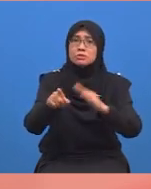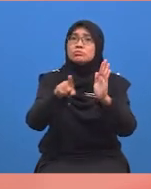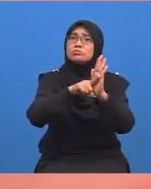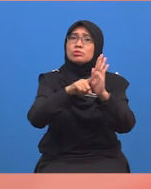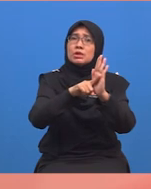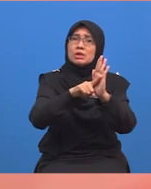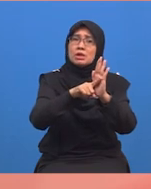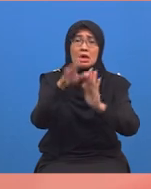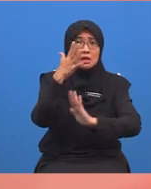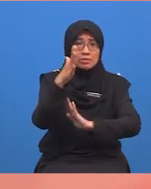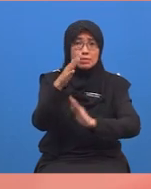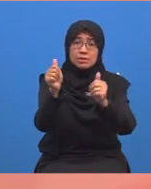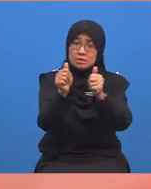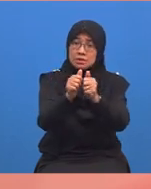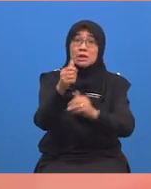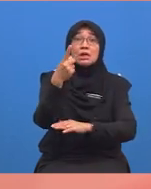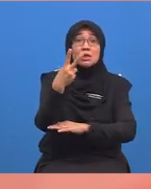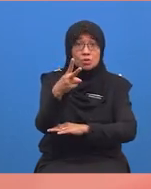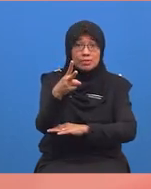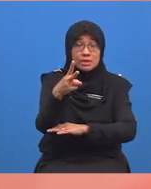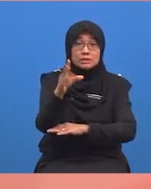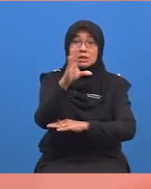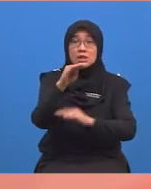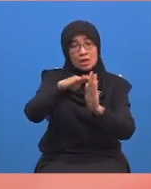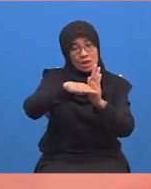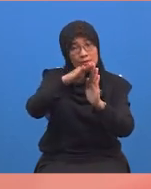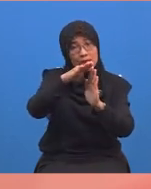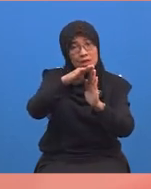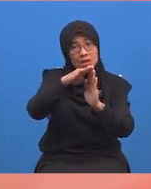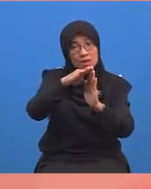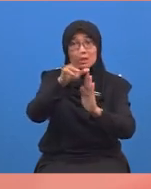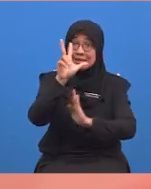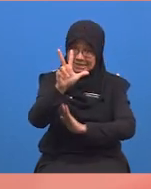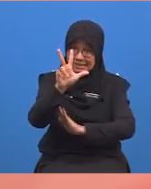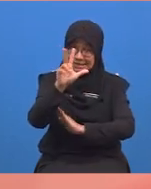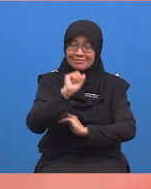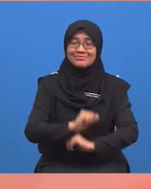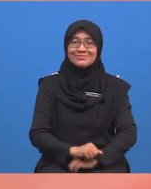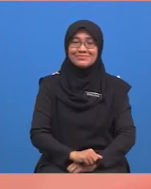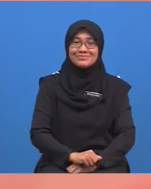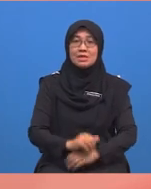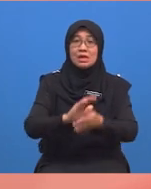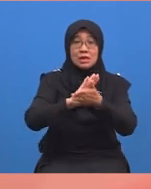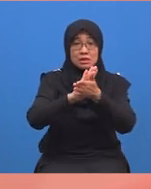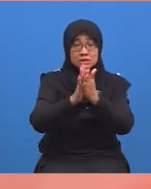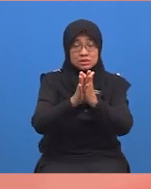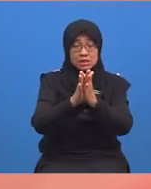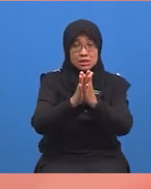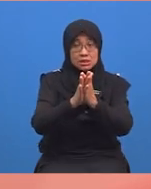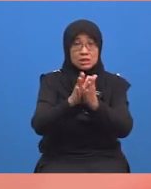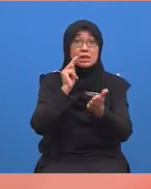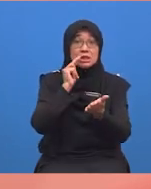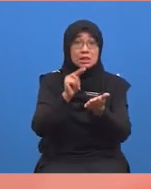tolakkan lima belas dengan dua belas. Dan bakinya ialah tiga. Menjadikan nilainya